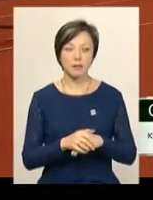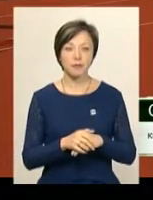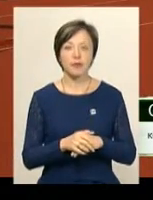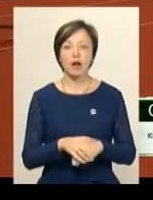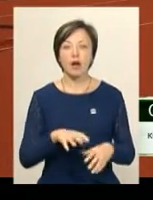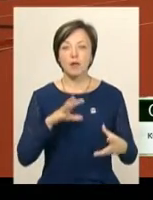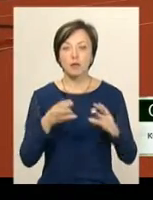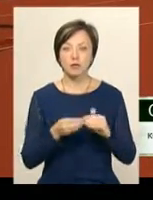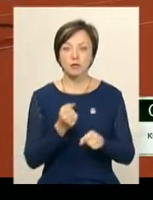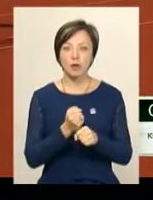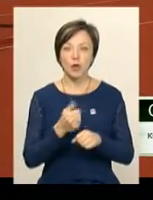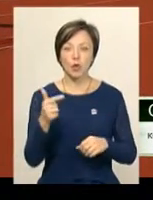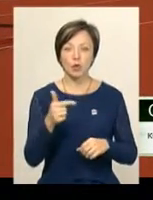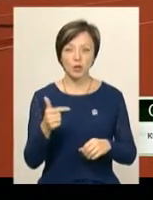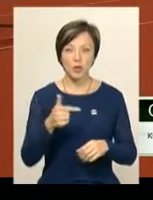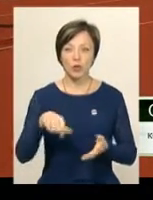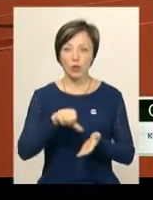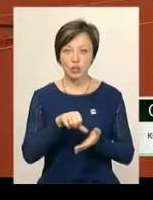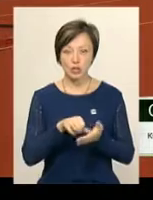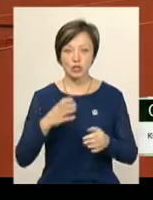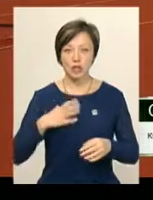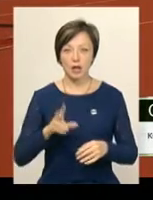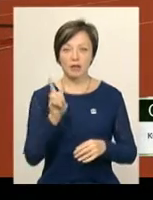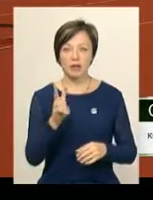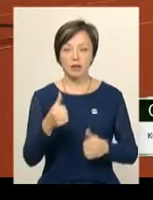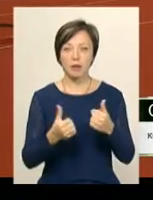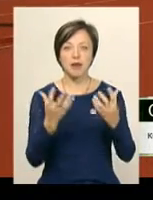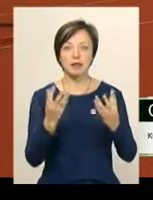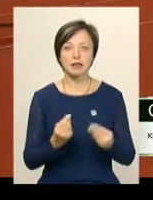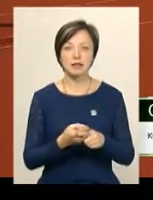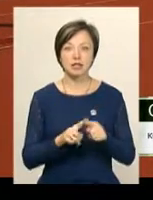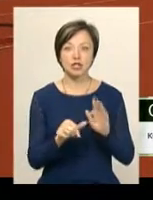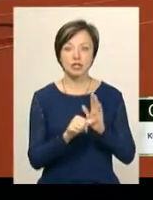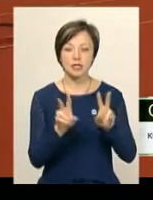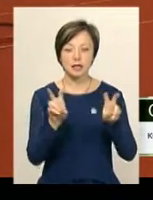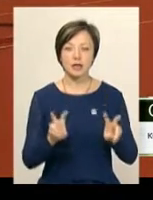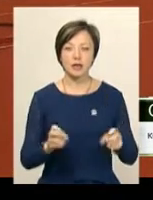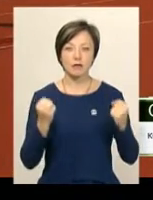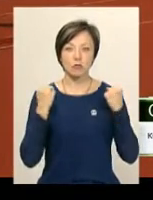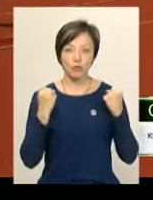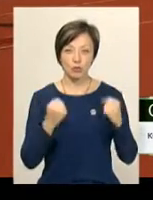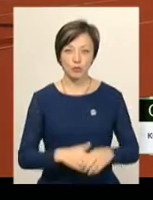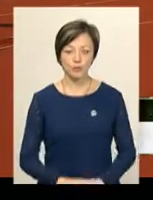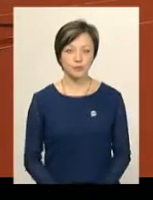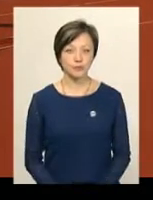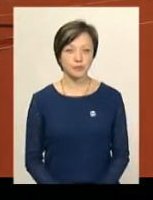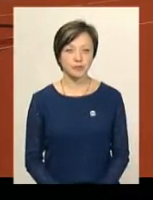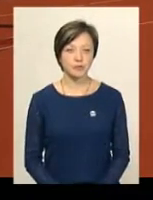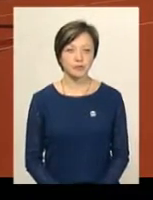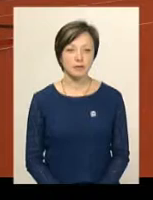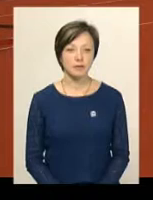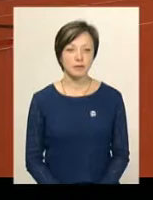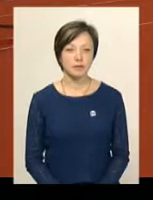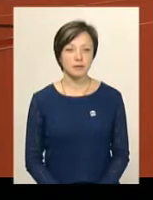підсумки будуть підбиті у грудні, тому що на учасників ще чекають два змагальні дні, а це шість видів спорту. Світлана Поробок, Віктор Кривий,